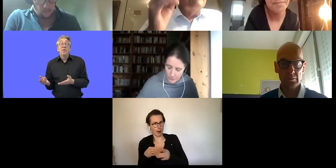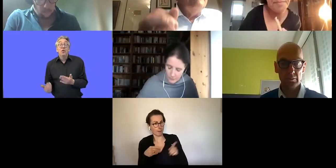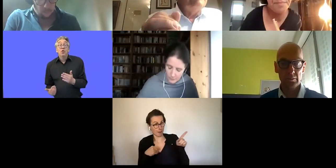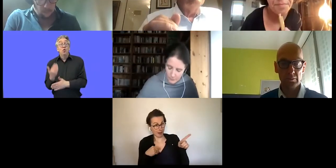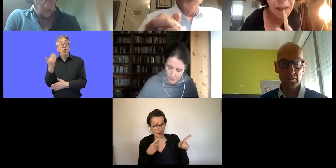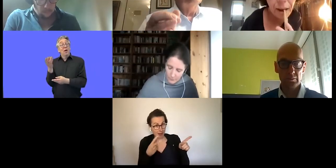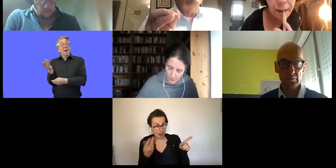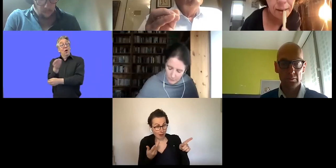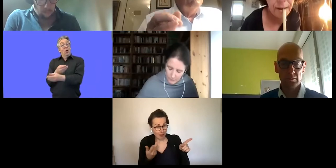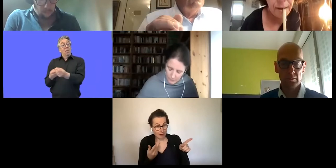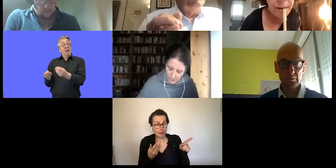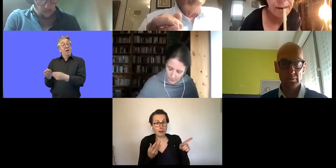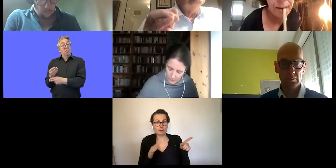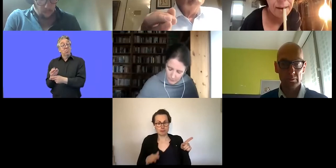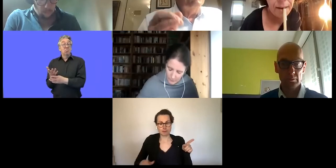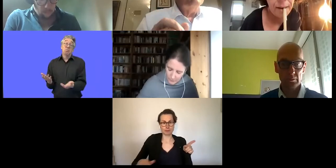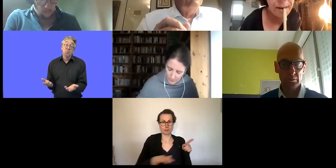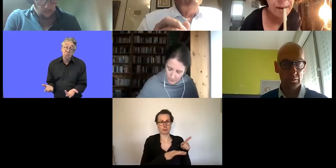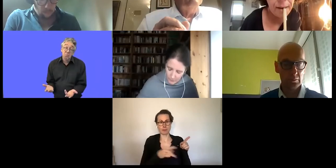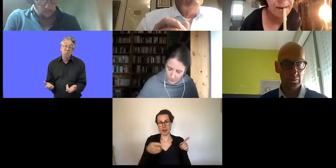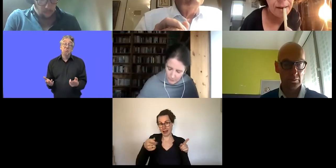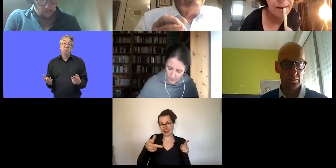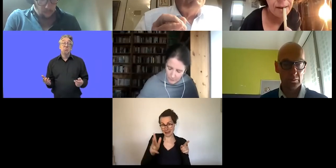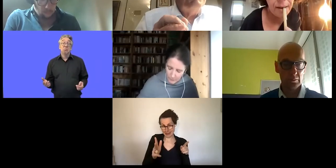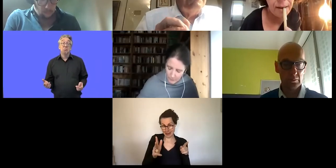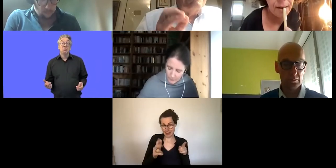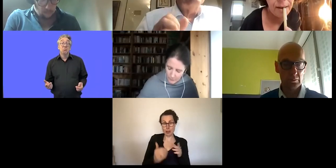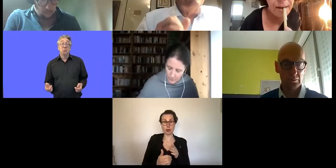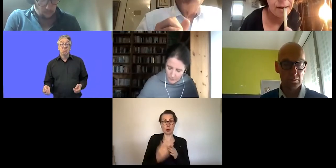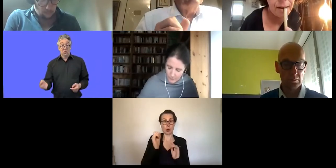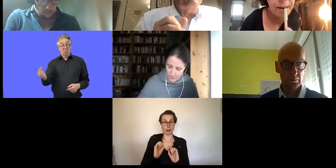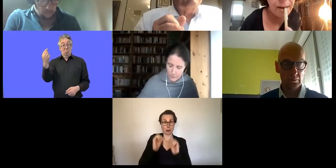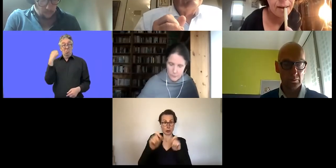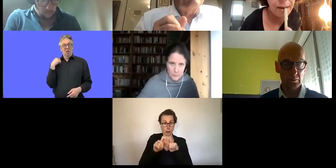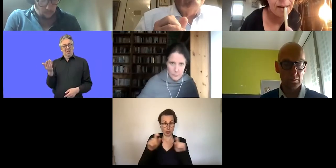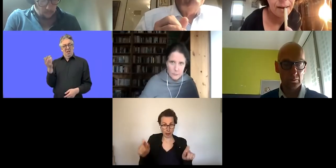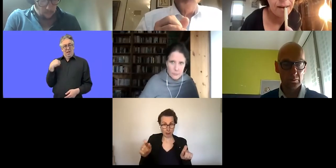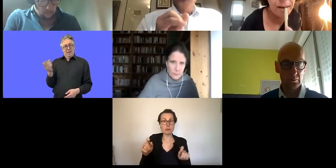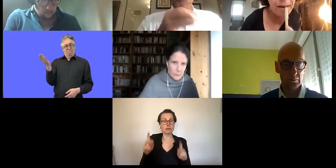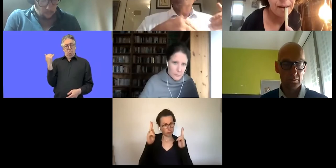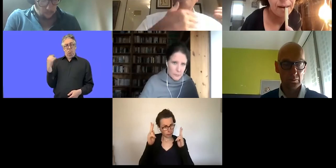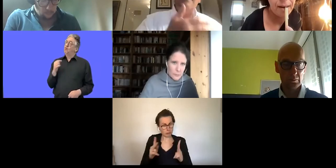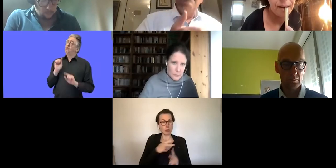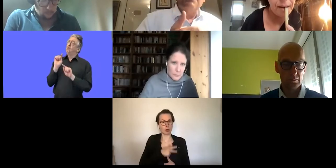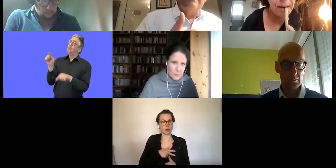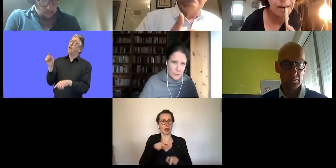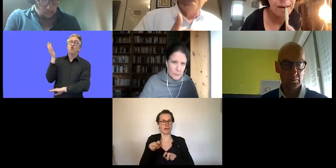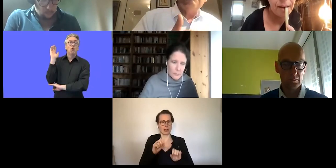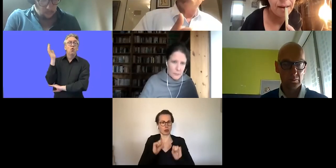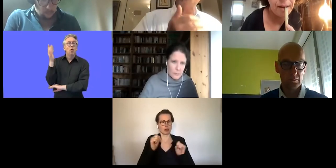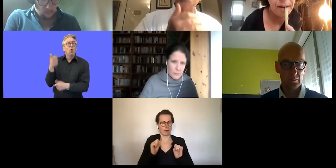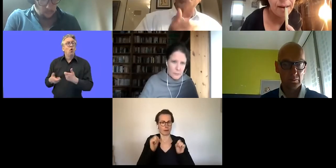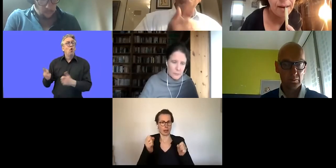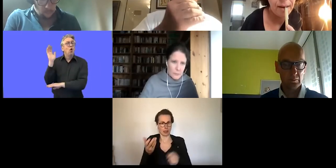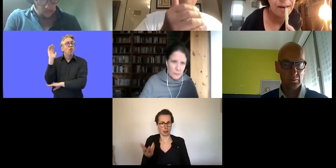dass ein Drittel der europäischen neu gegründeten Unternehmen bereits sozialwirtschaftlich sind und sozialwirtschaftliche